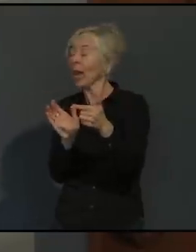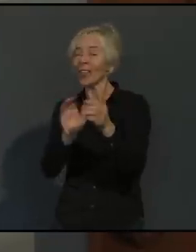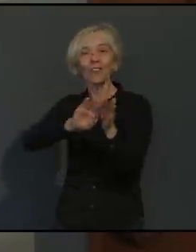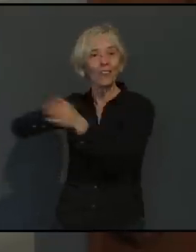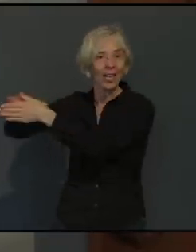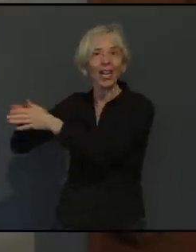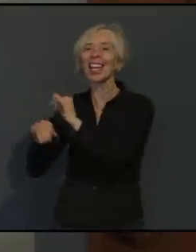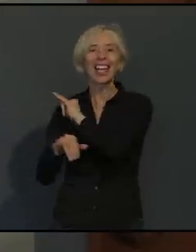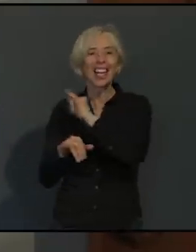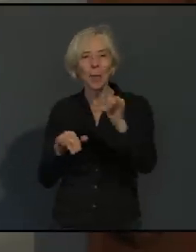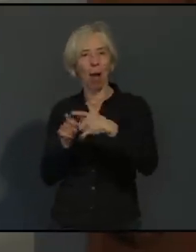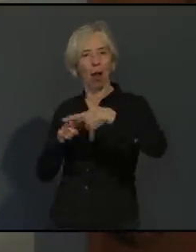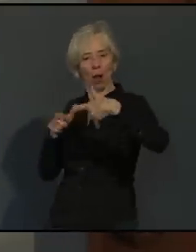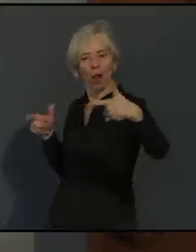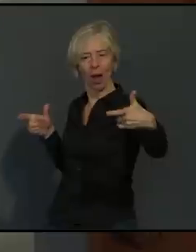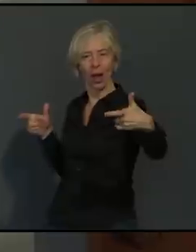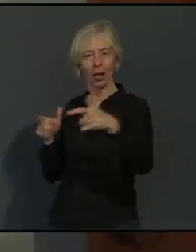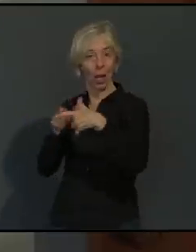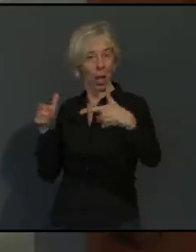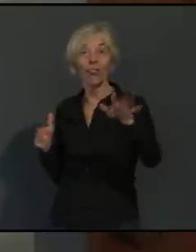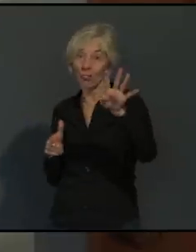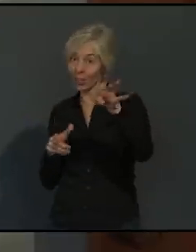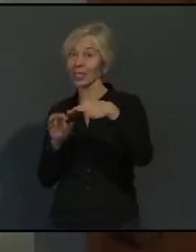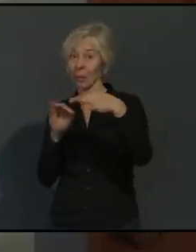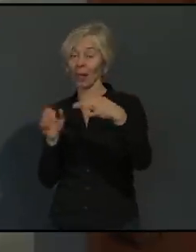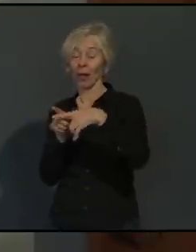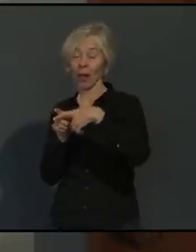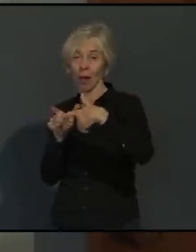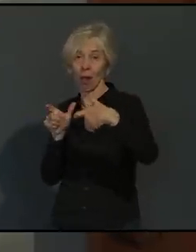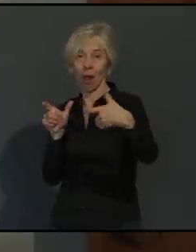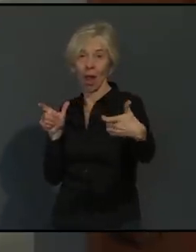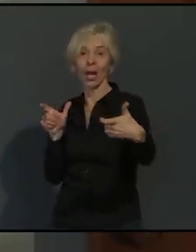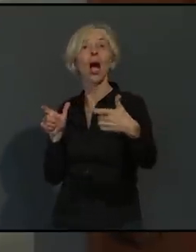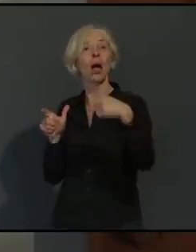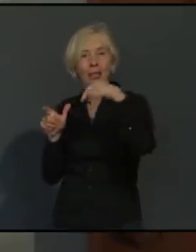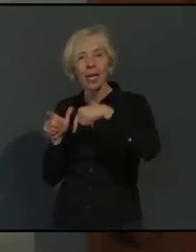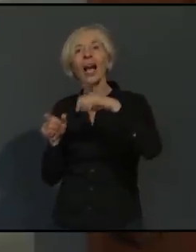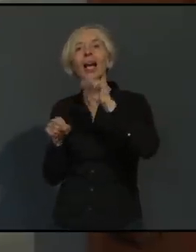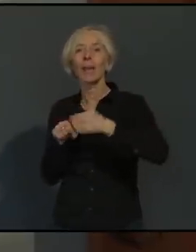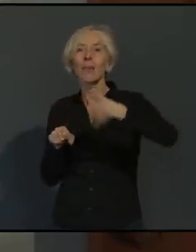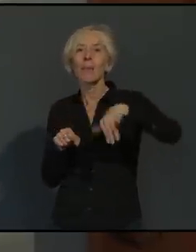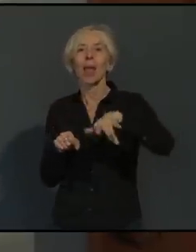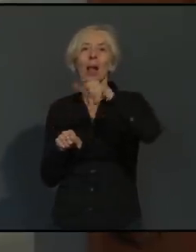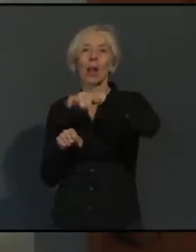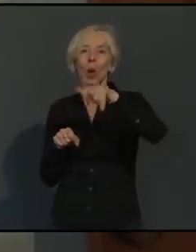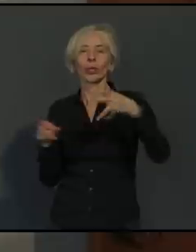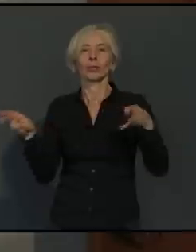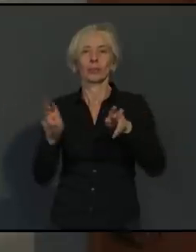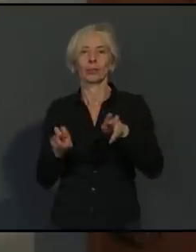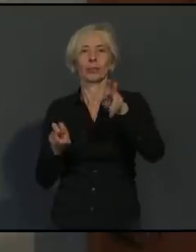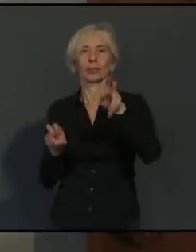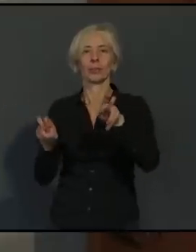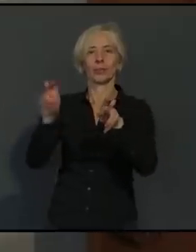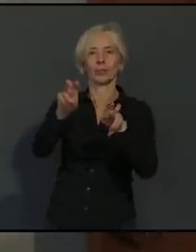mehr Fassungsvermögen aufweisen und können damit also das optimale Angebot zur